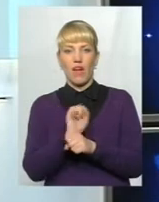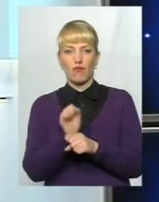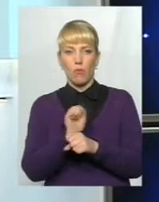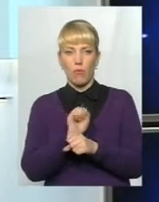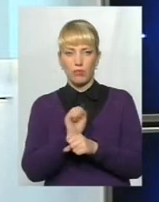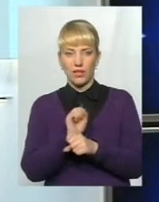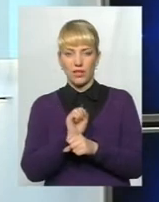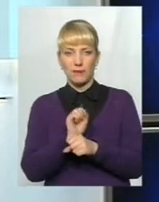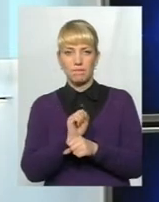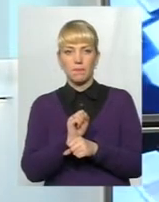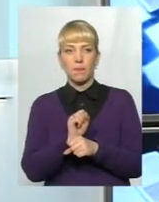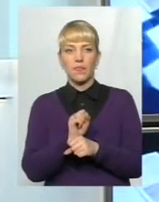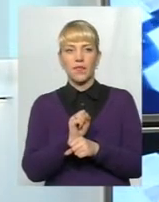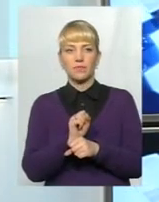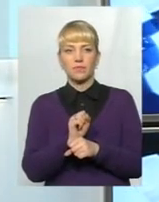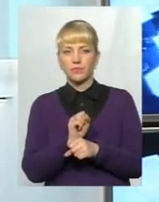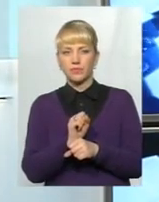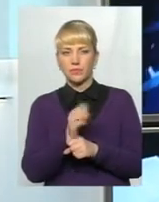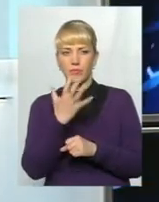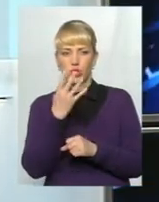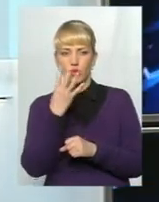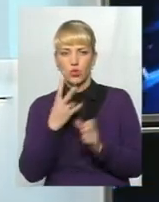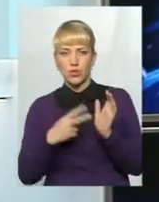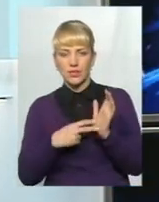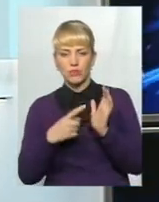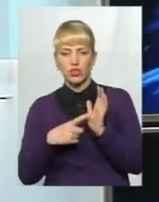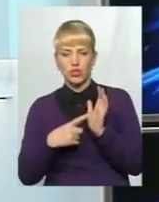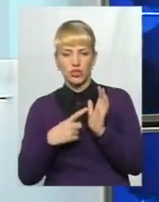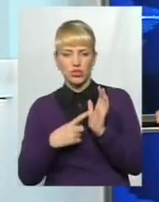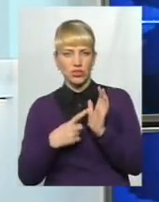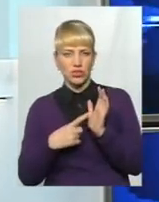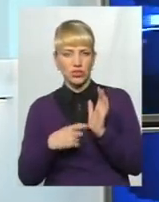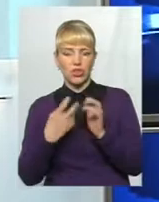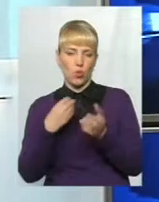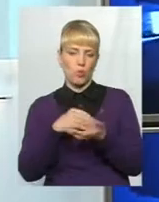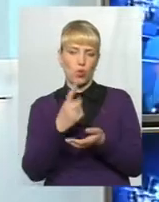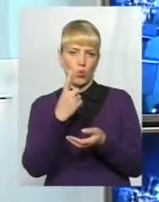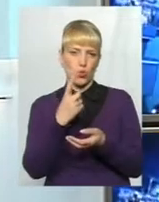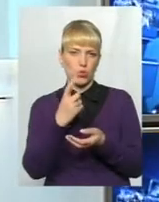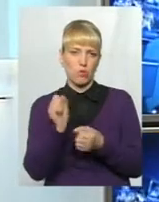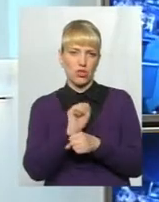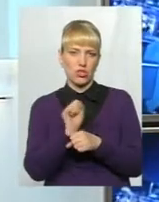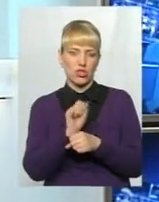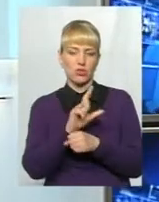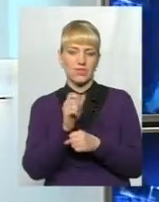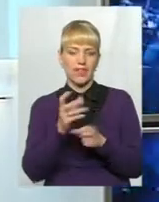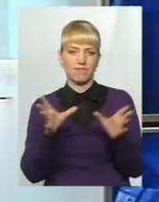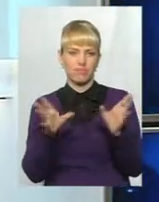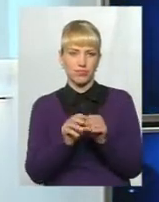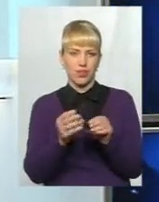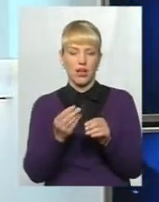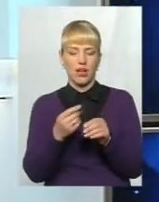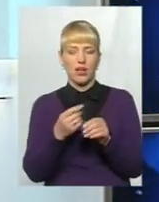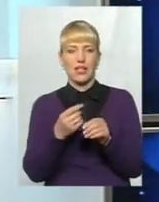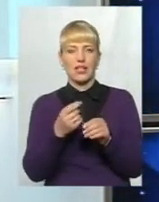за 564 і 547 тисяч гривень. І придбали одну машину, потім за ці гроші, трошки правда